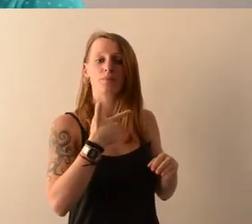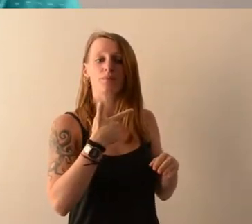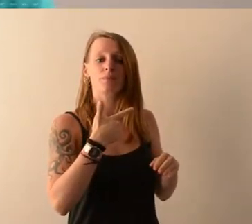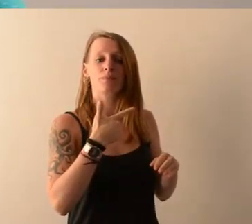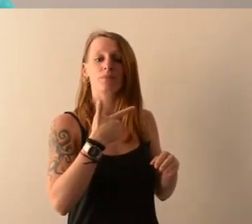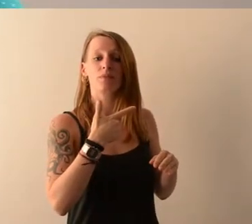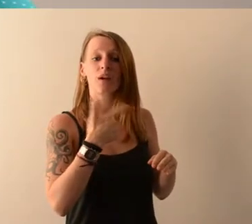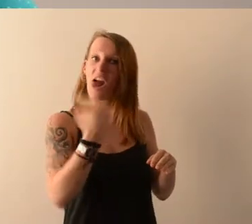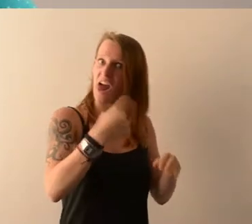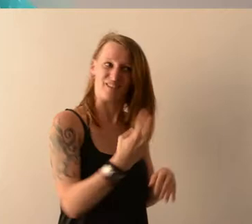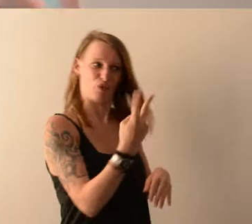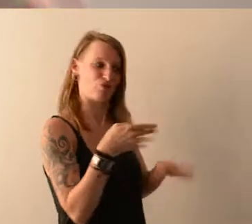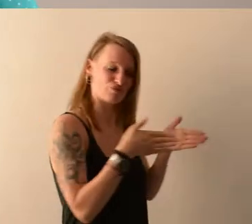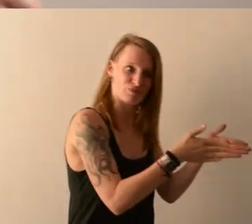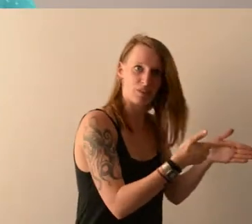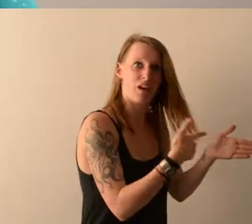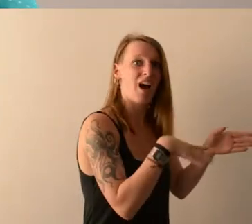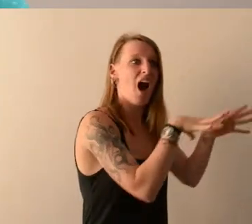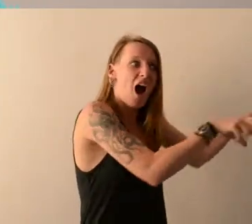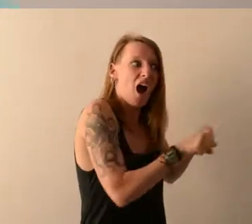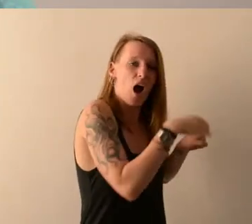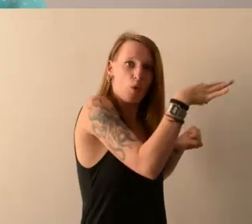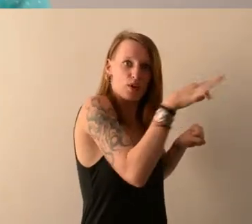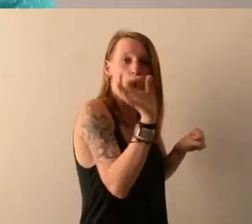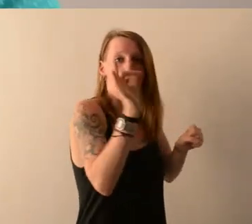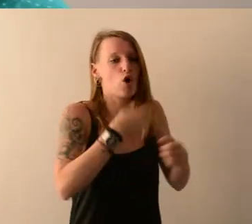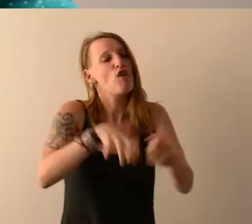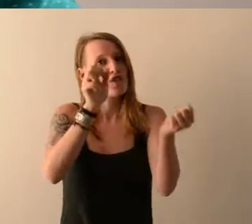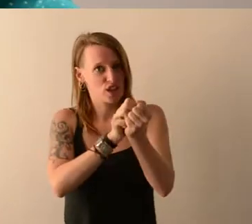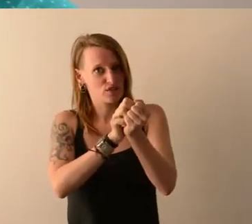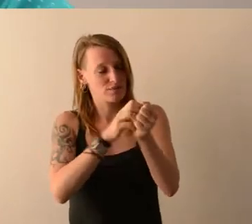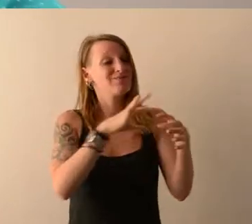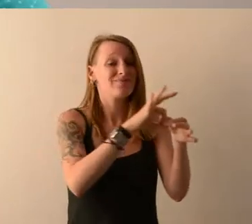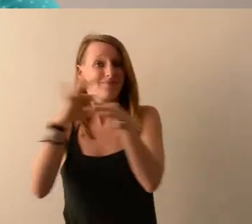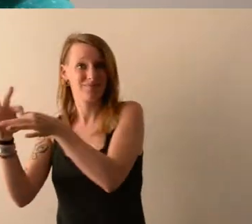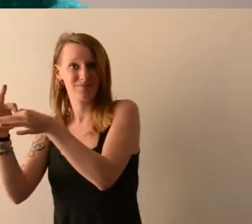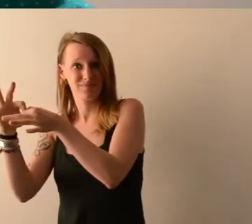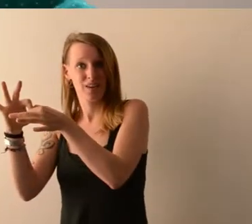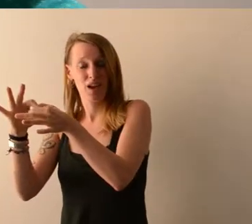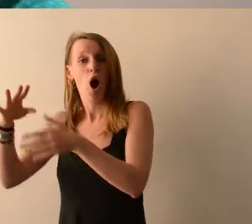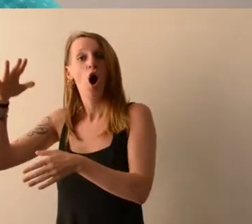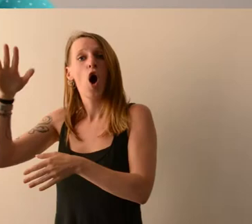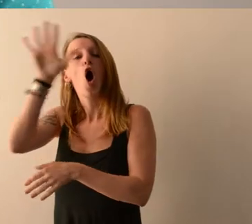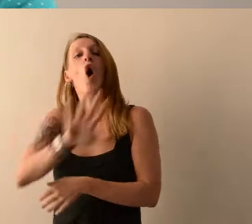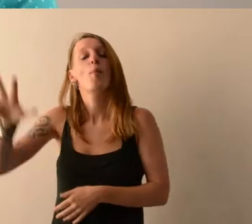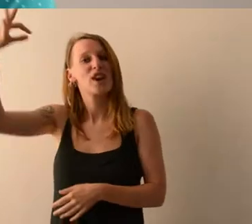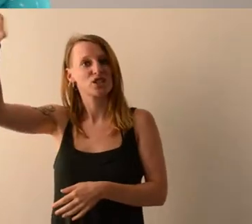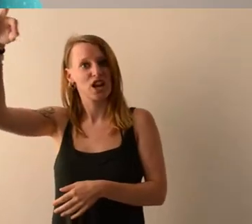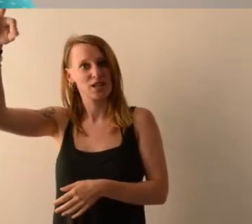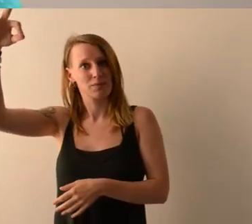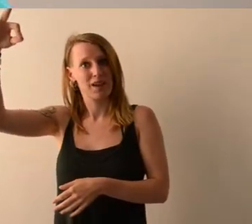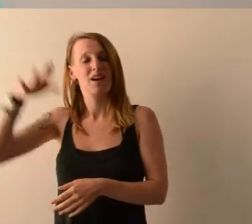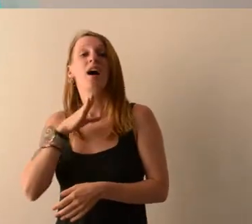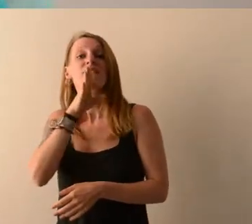a través de l'exclusió i la confrontació. I anem a posar aquest concepte en diàleg amb l'homonacionalisme, que és un concepte que ens arriba dels Estats Units, però